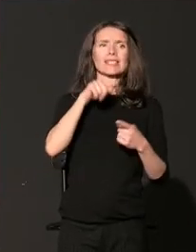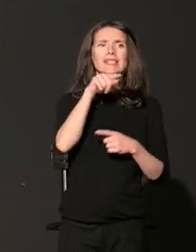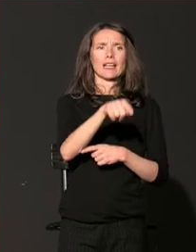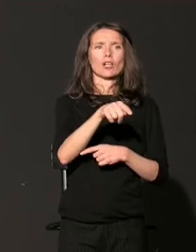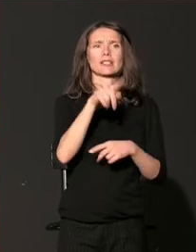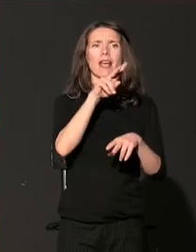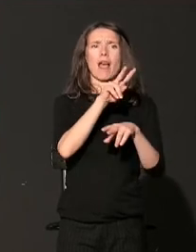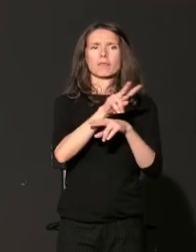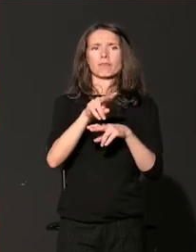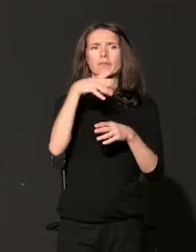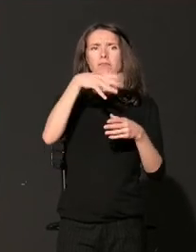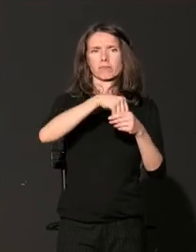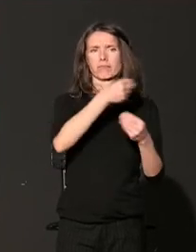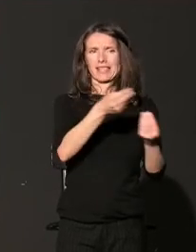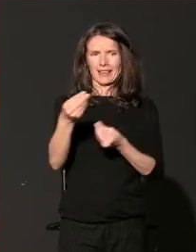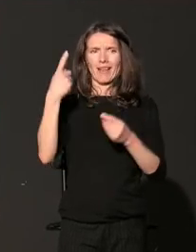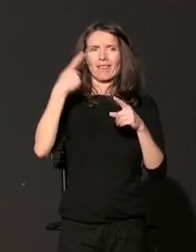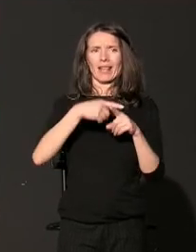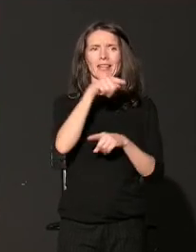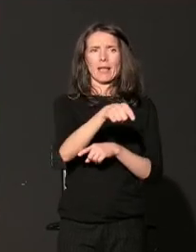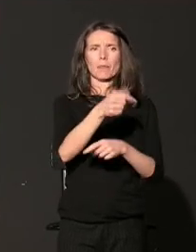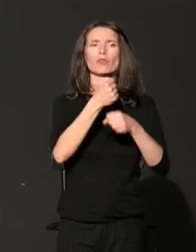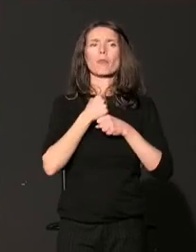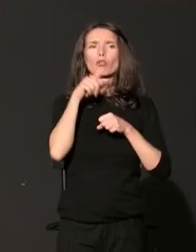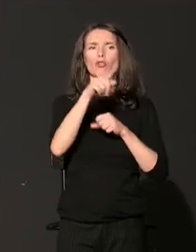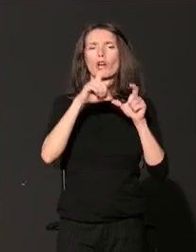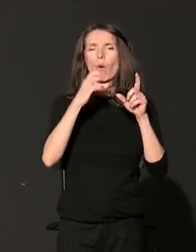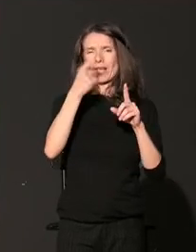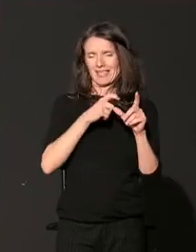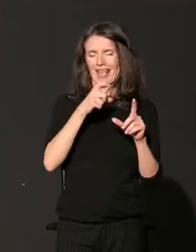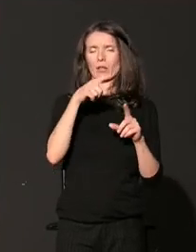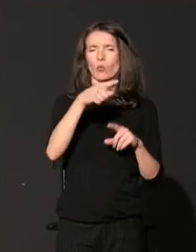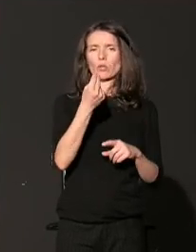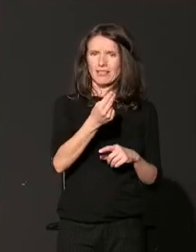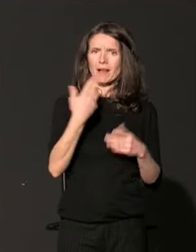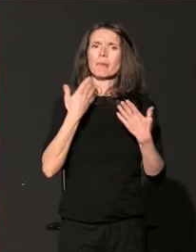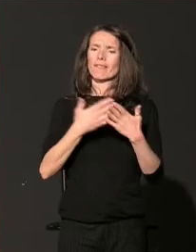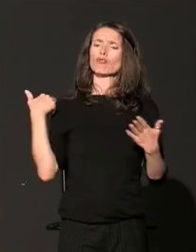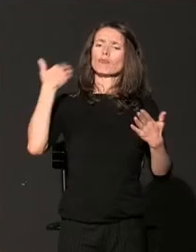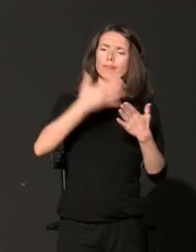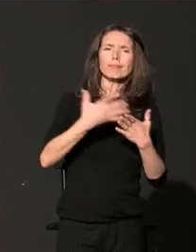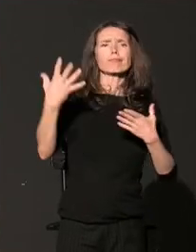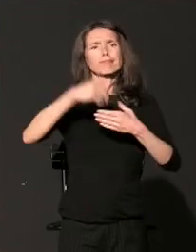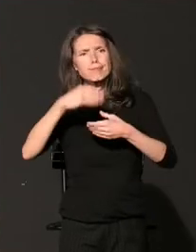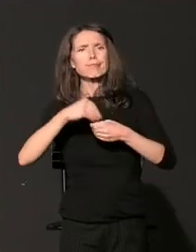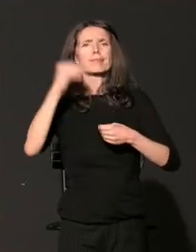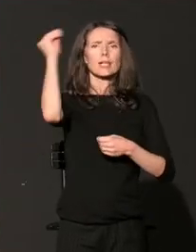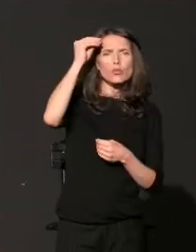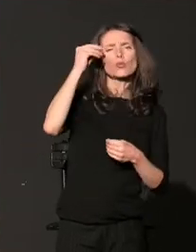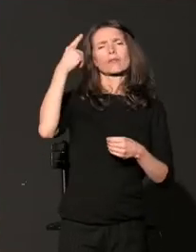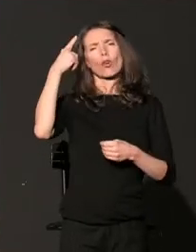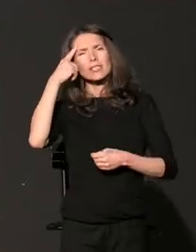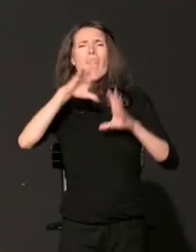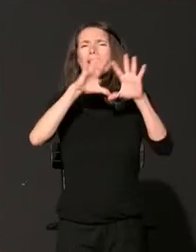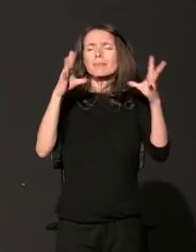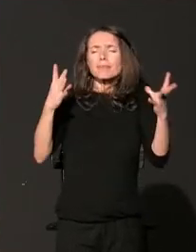programa USAID u Srbiji kontinuirano ulagali svoje znanje, svoje vreme, svoje iskustvo da bi smo doprineli u